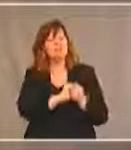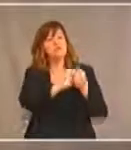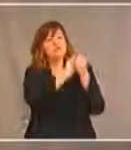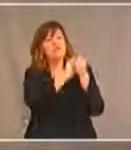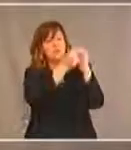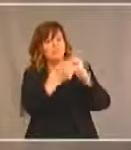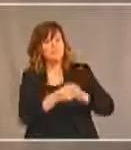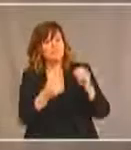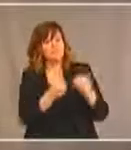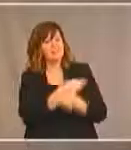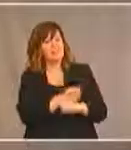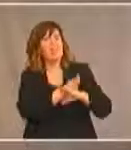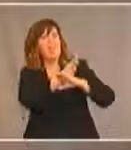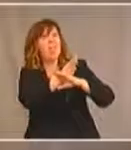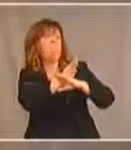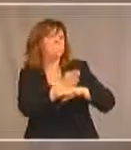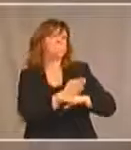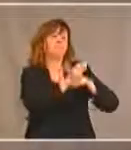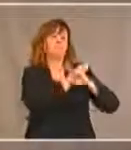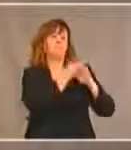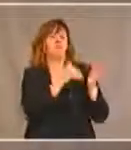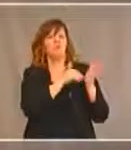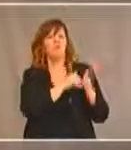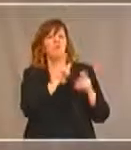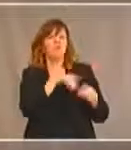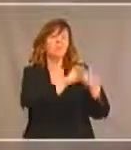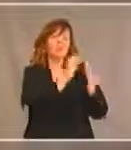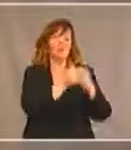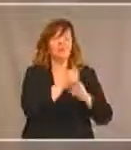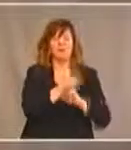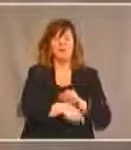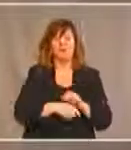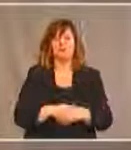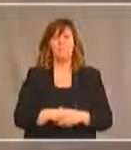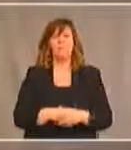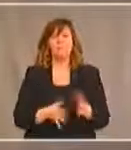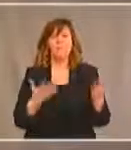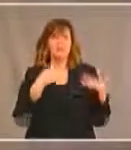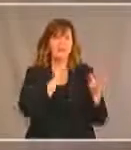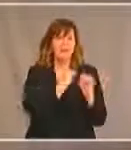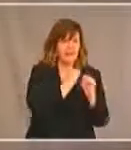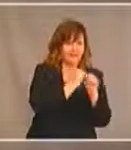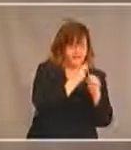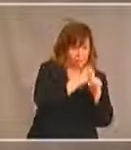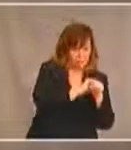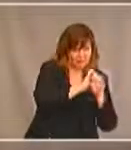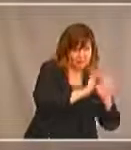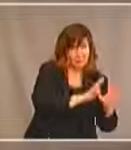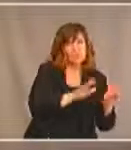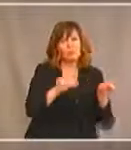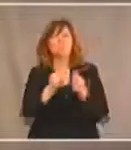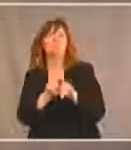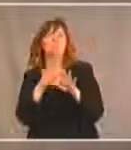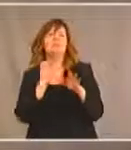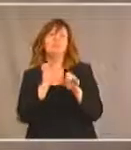accéder à la formation pour l'emploi. Au-delà de l'emploi et de la formation, il nous faut travailler ensemble pour